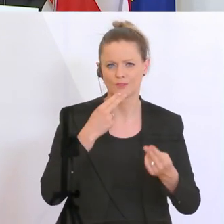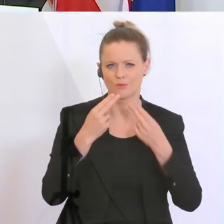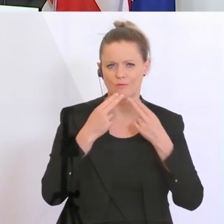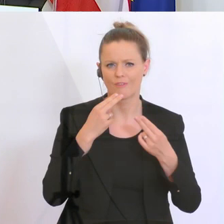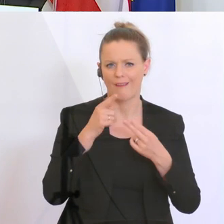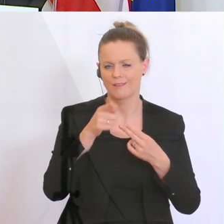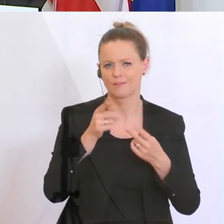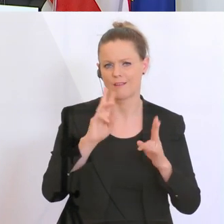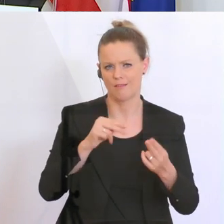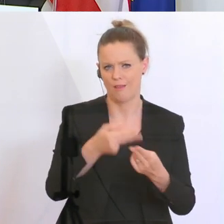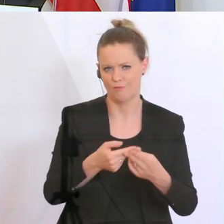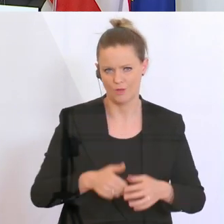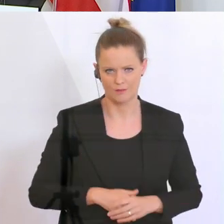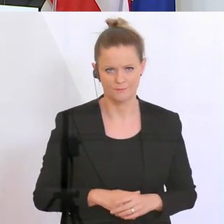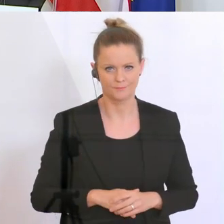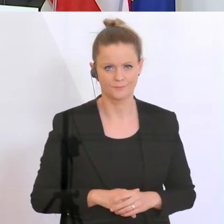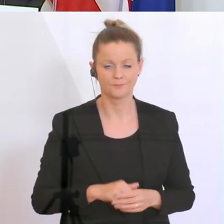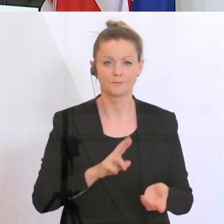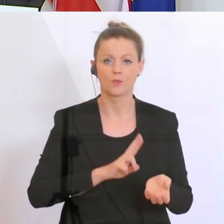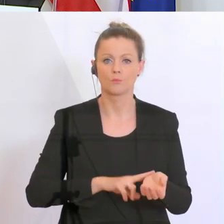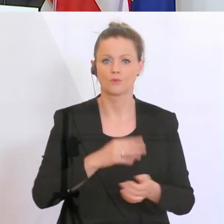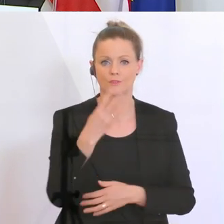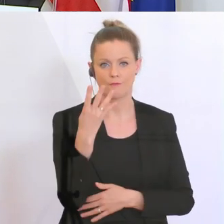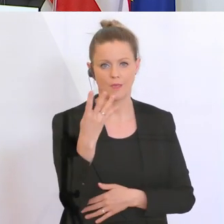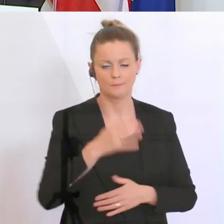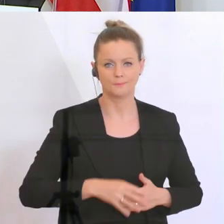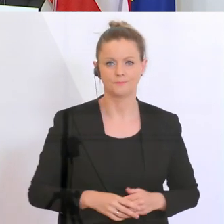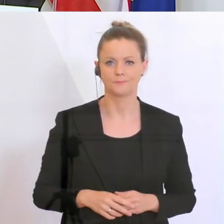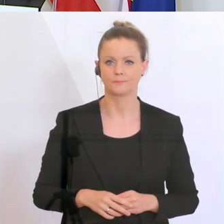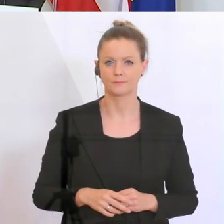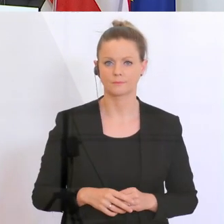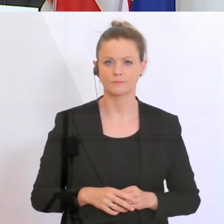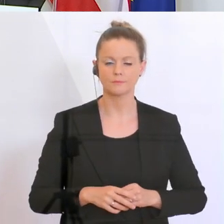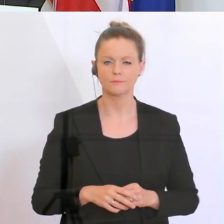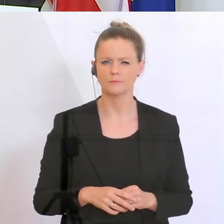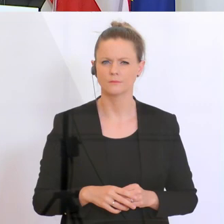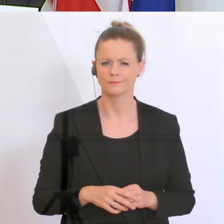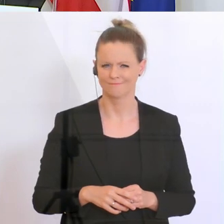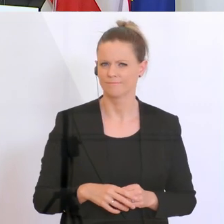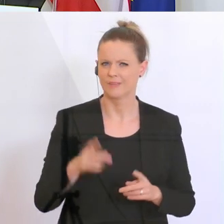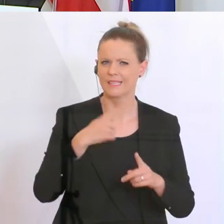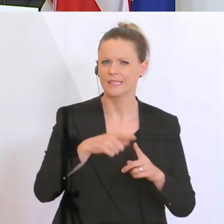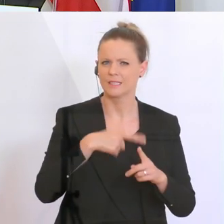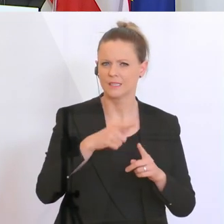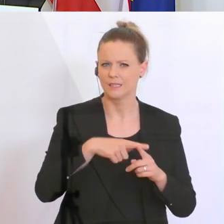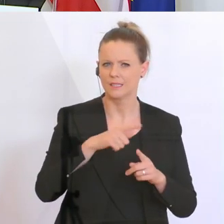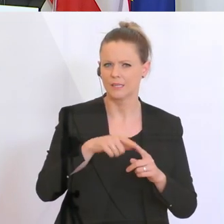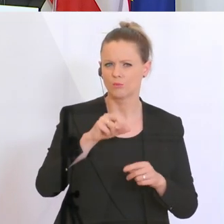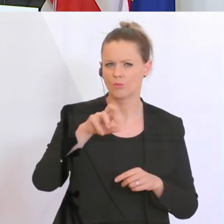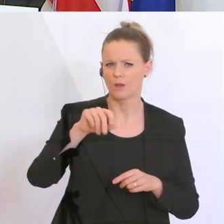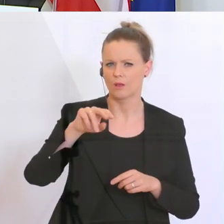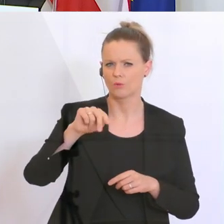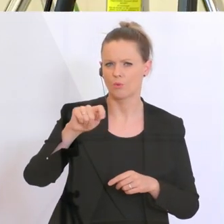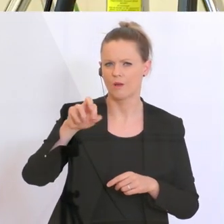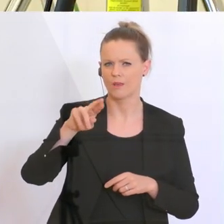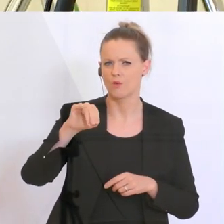Dankeschön. Dann kommen wir Puls 4, bitteschön. Sie haben das Kreditmoratorium jetzt auch angesprochen. Das ist glaube ich bis zum 30